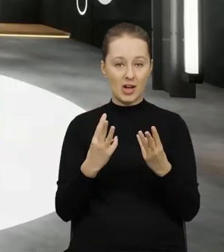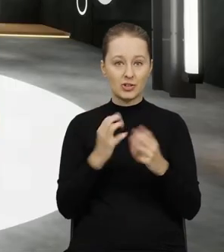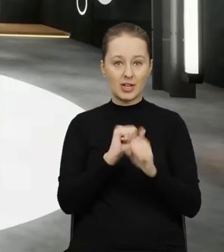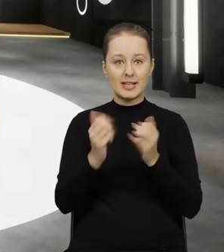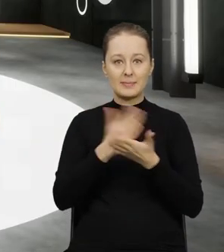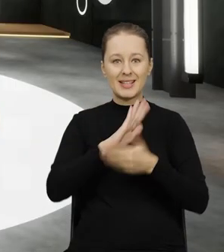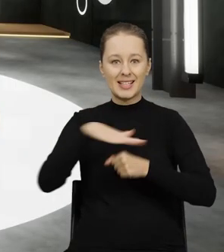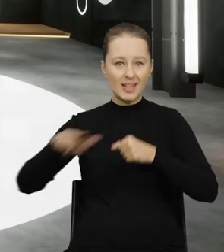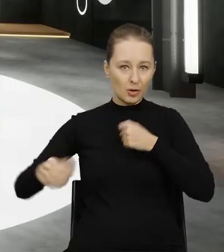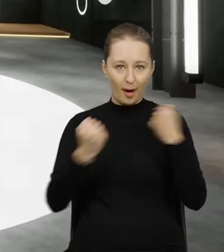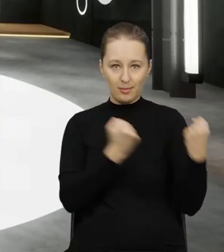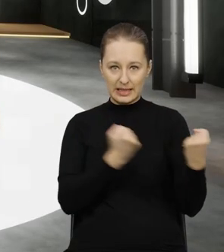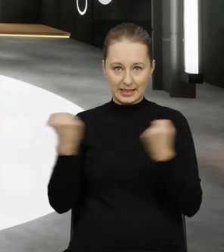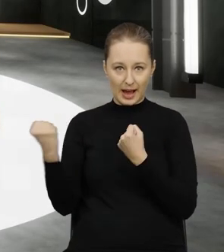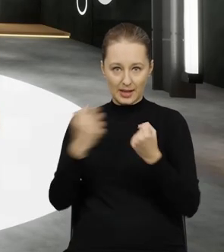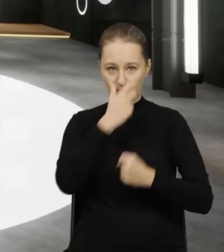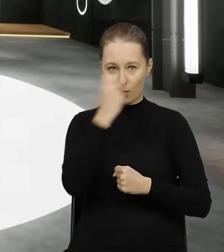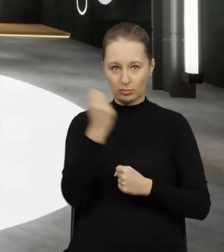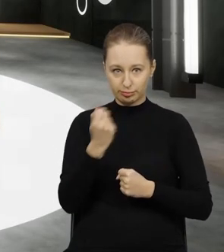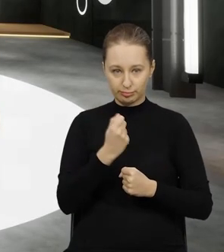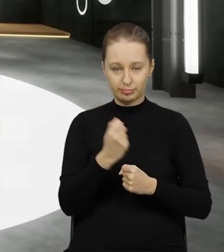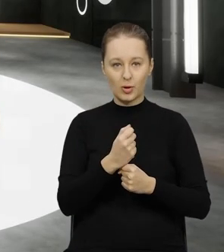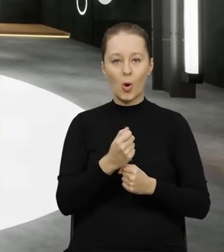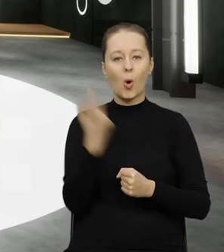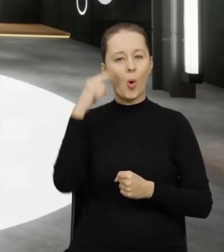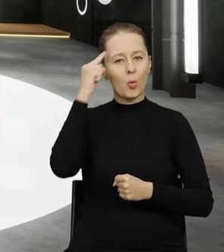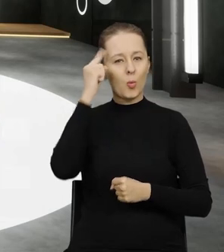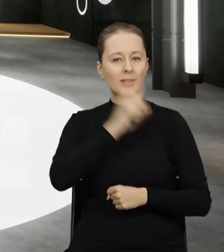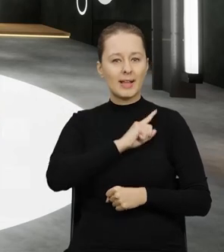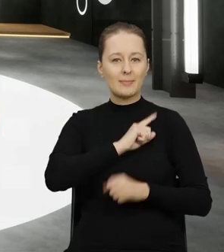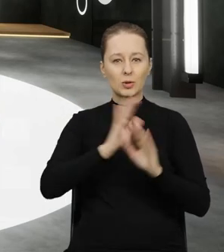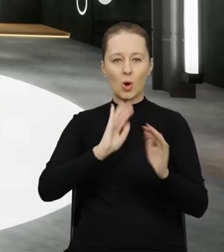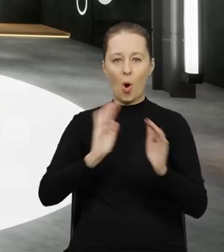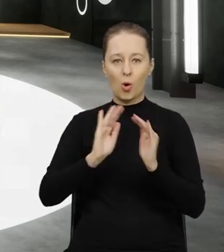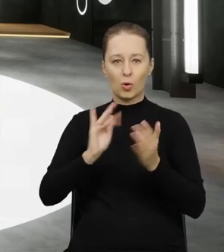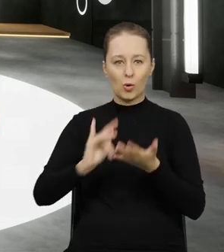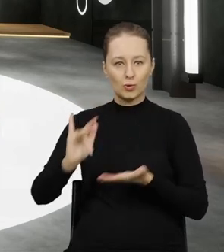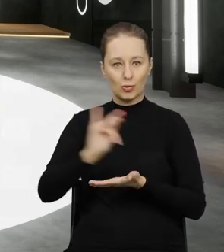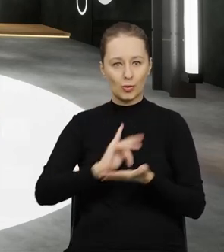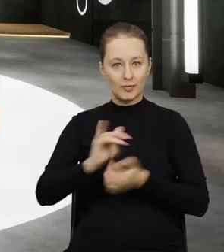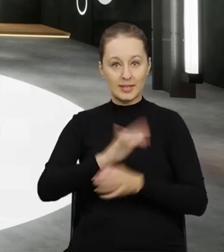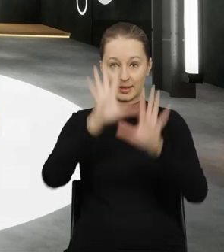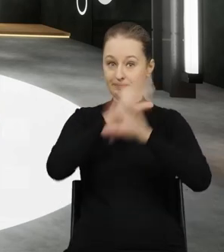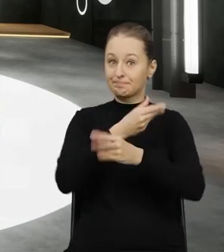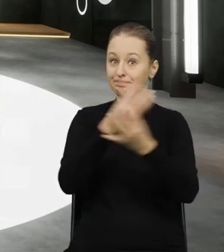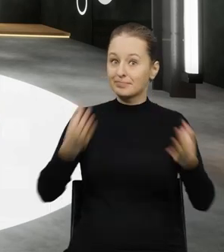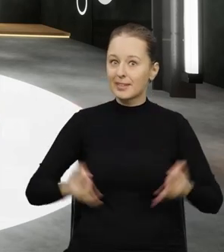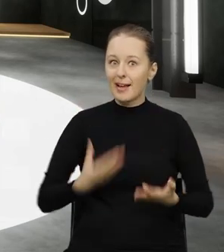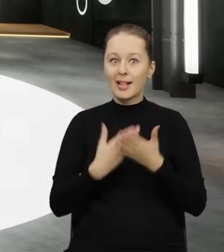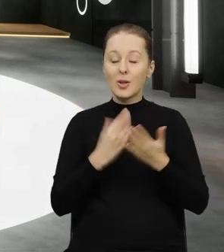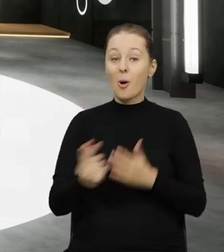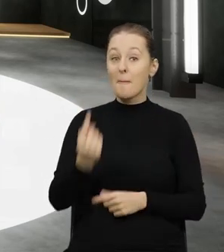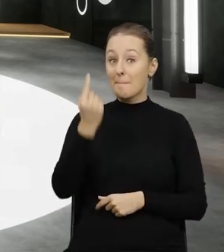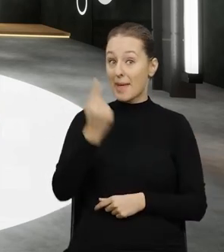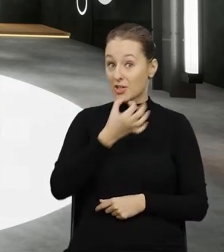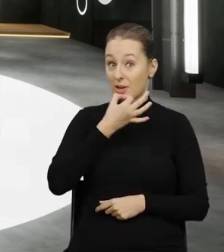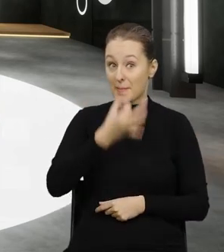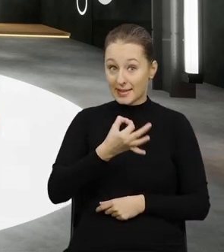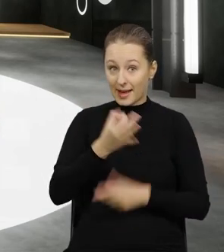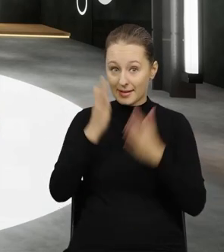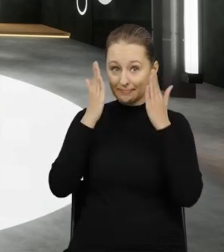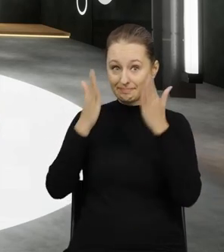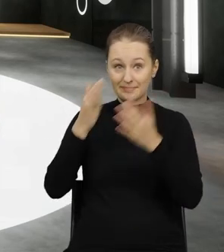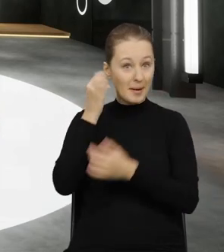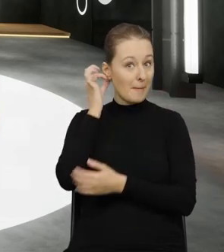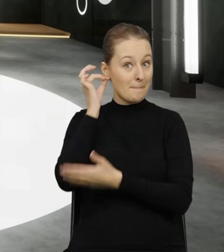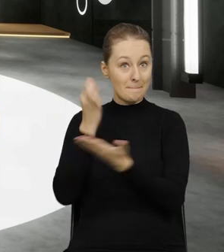w międzynarodowym przemieszczaniu odpadów Główna Inspekcja Ochrony Środowiska. Proszę Państwa, dlatego też pierwsze pytanie,